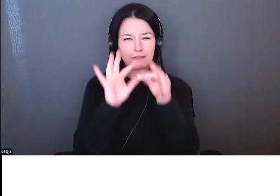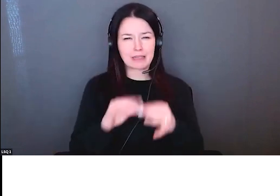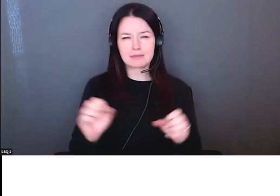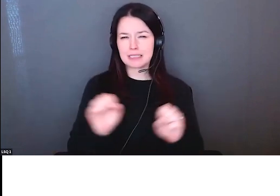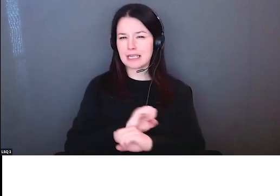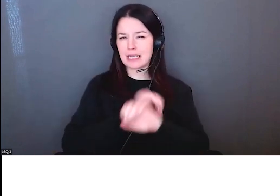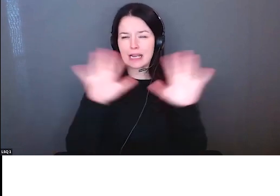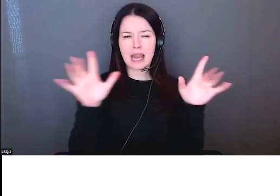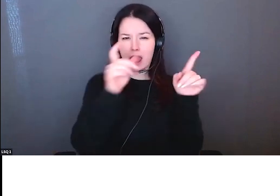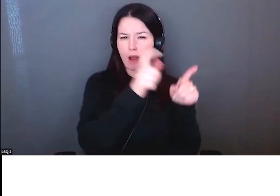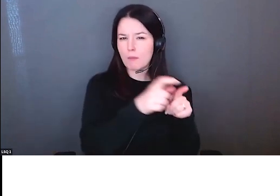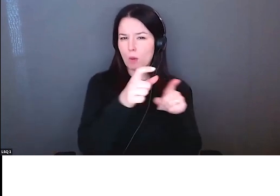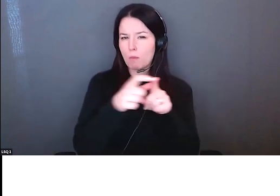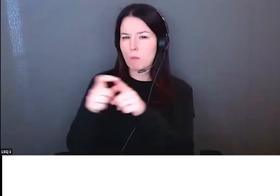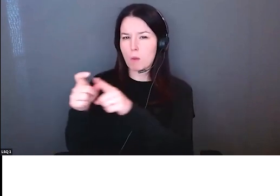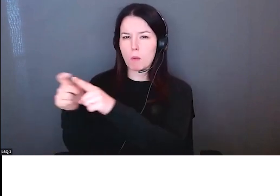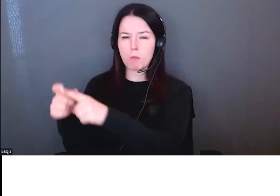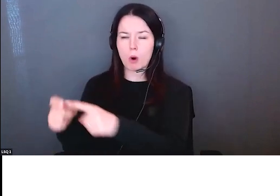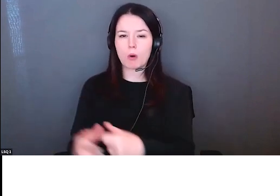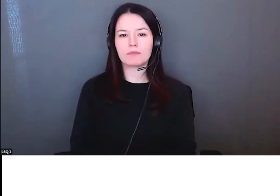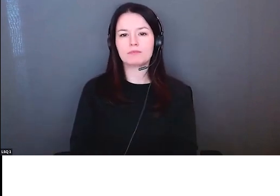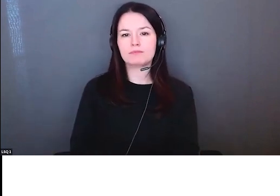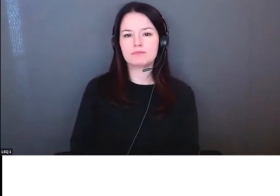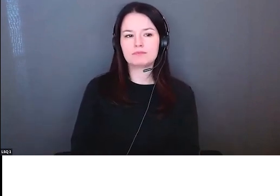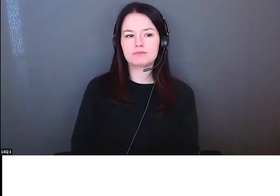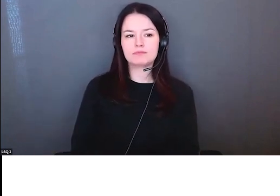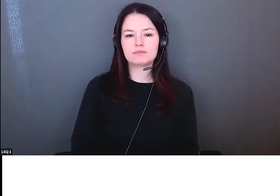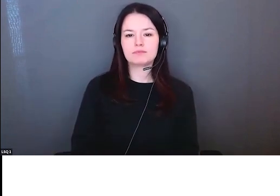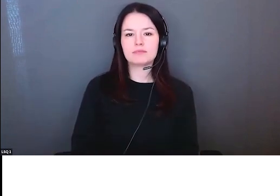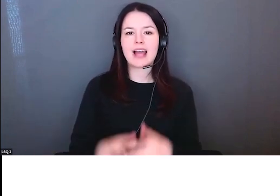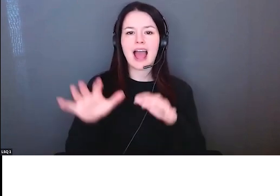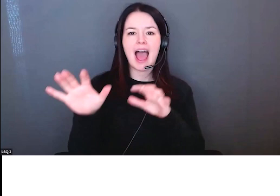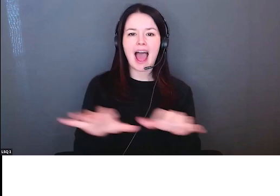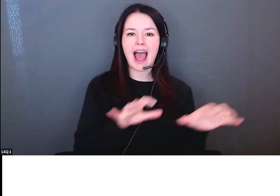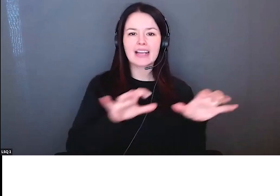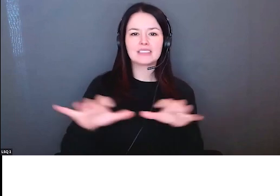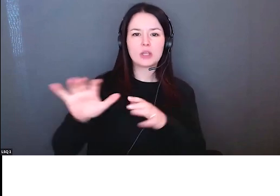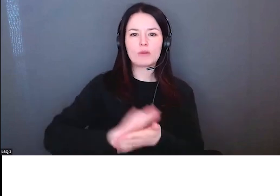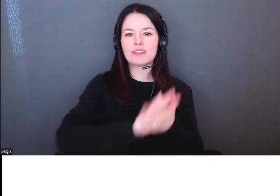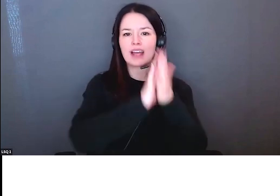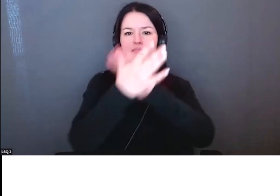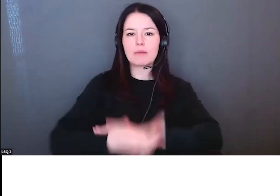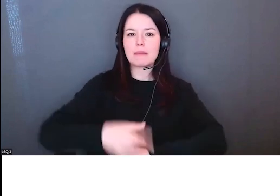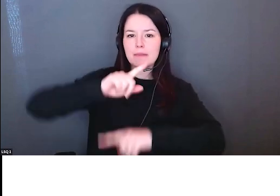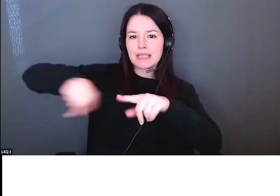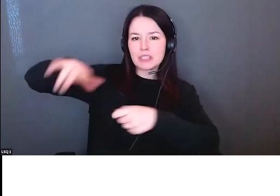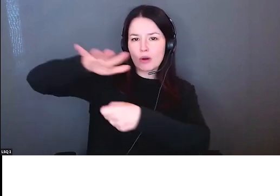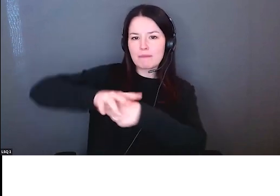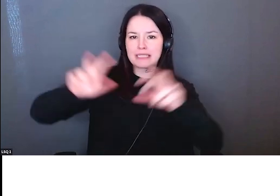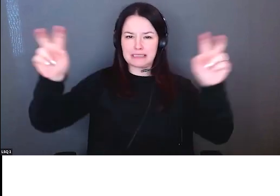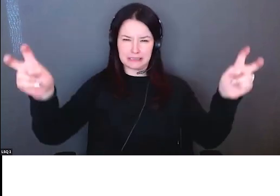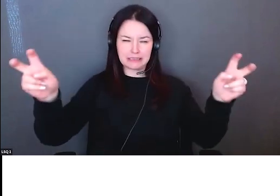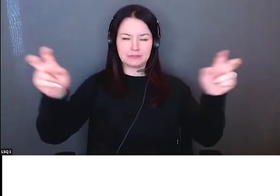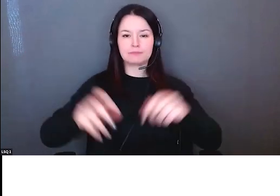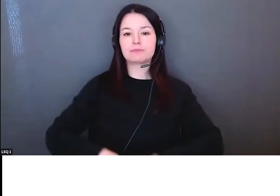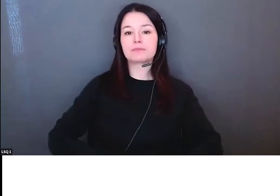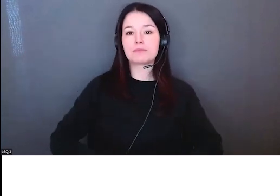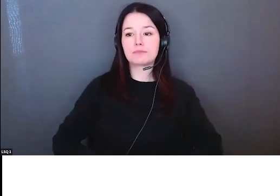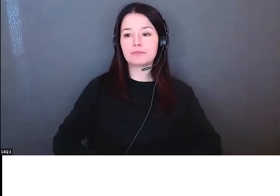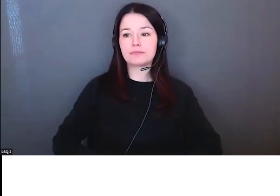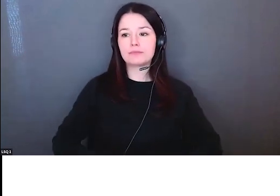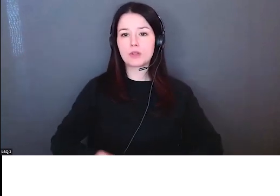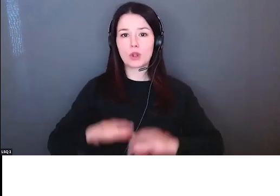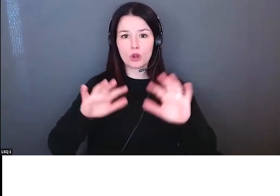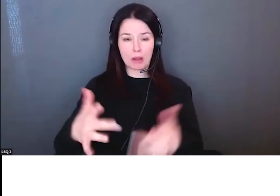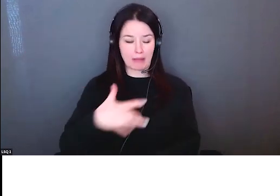passent dans la boîte de clavardage il y a des messages très intentionnés qui arrivent qu'on voit il y aussi des messages qui rentrent que vous